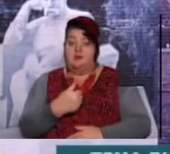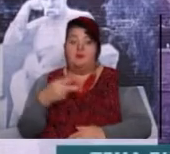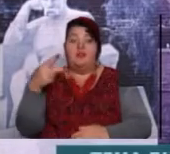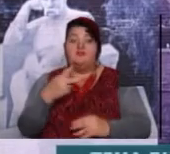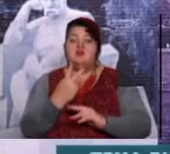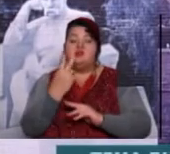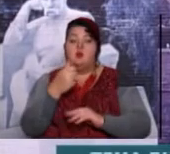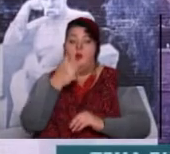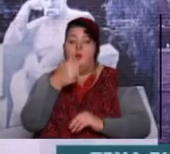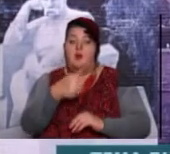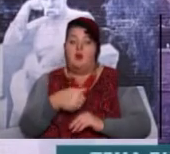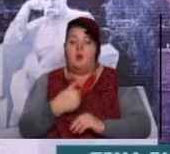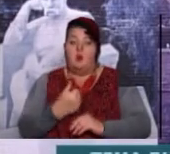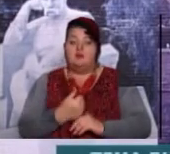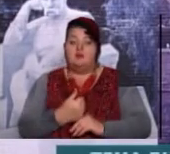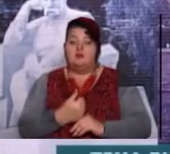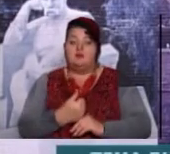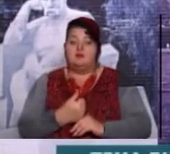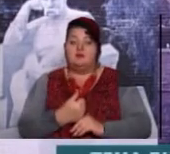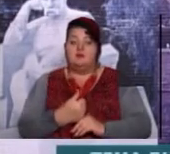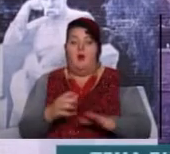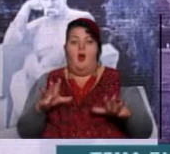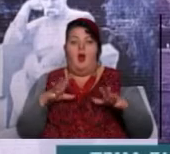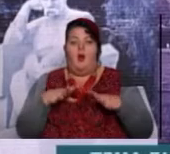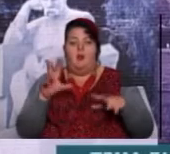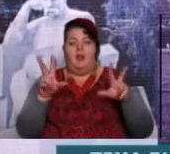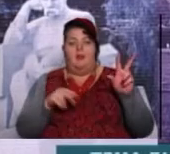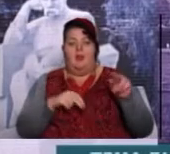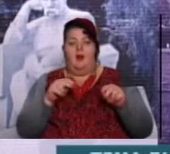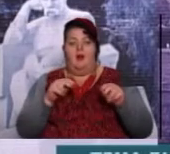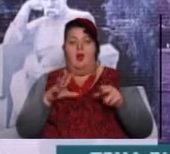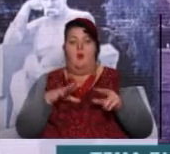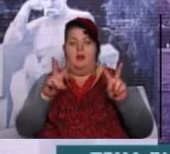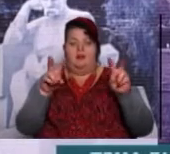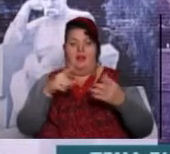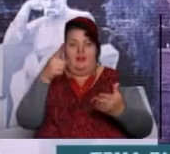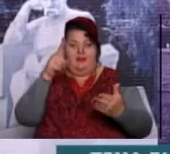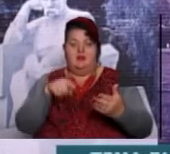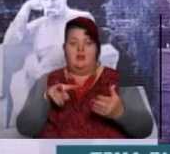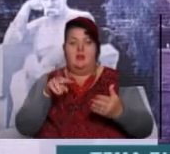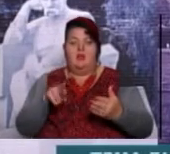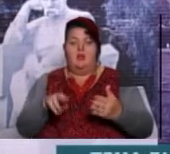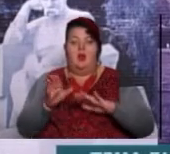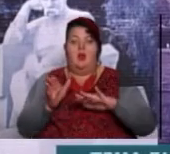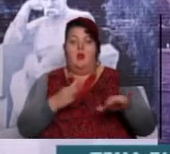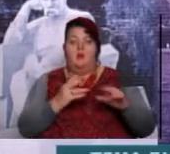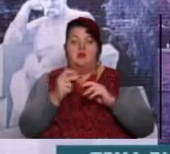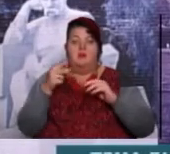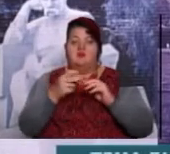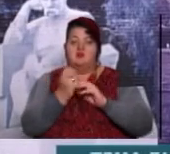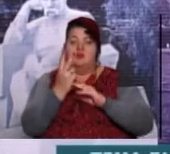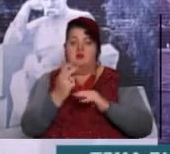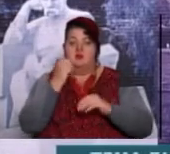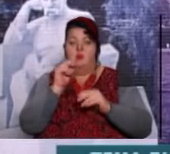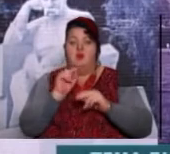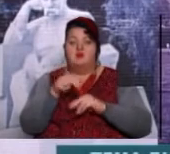2002 році була «Надія». Потім, в 2012 році,